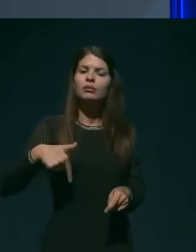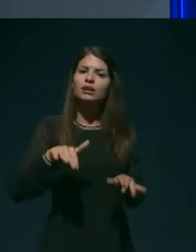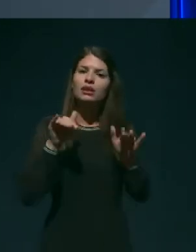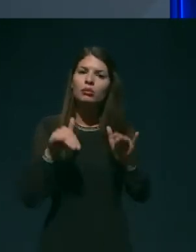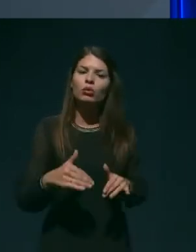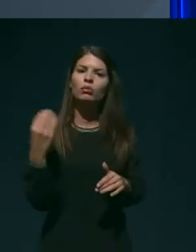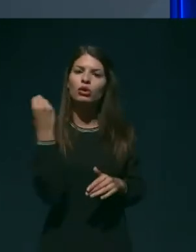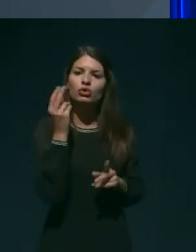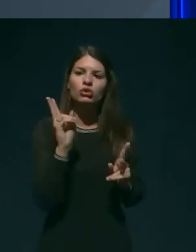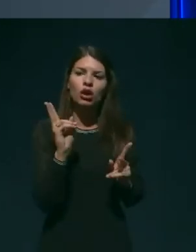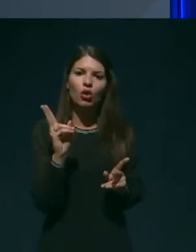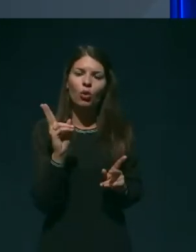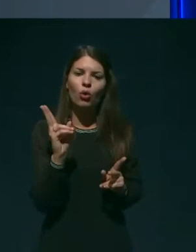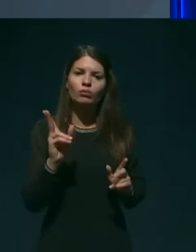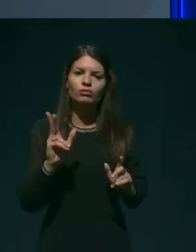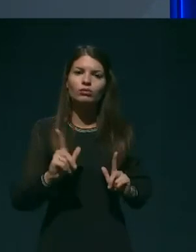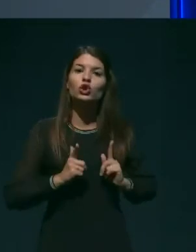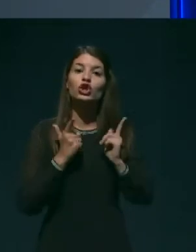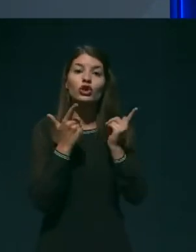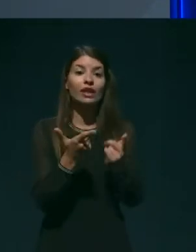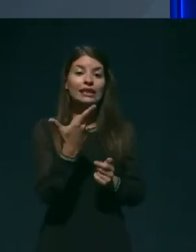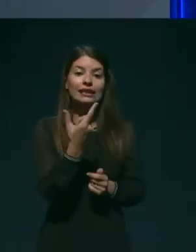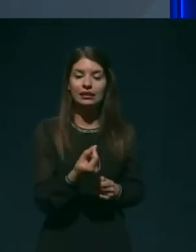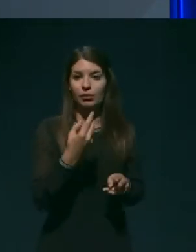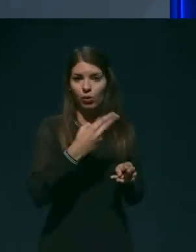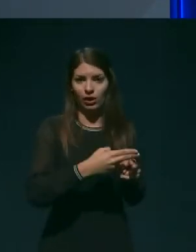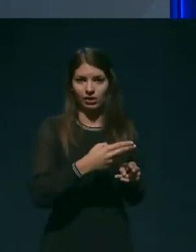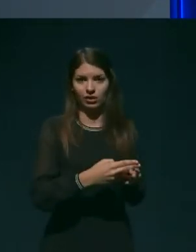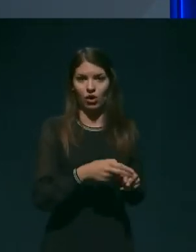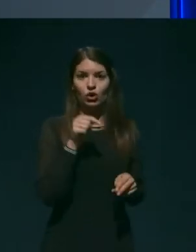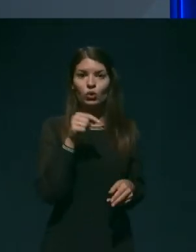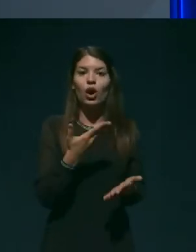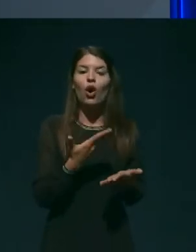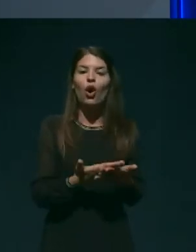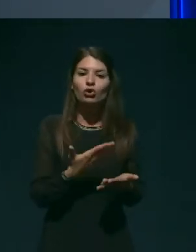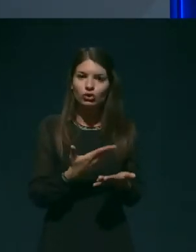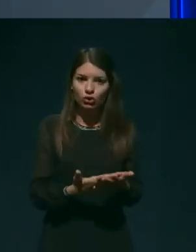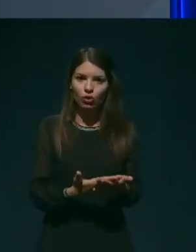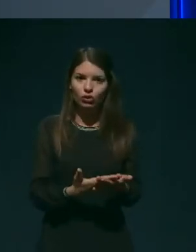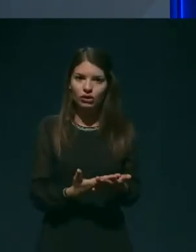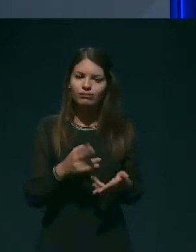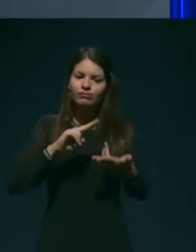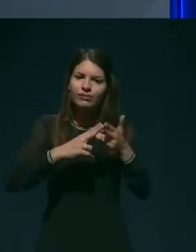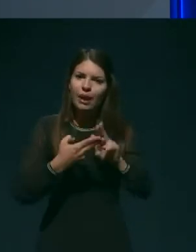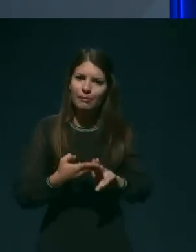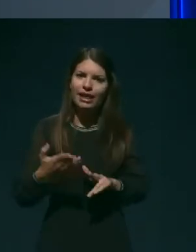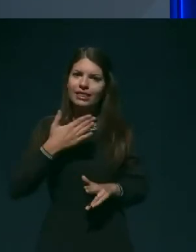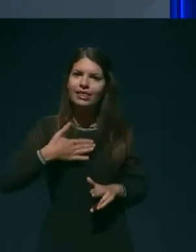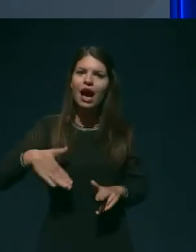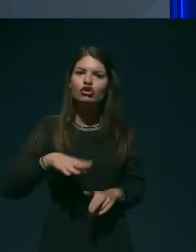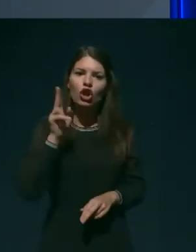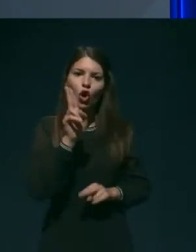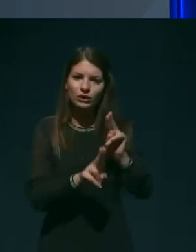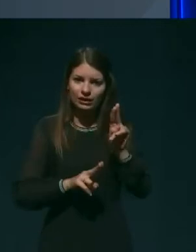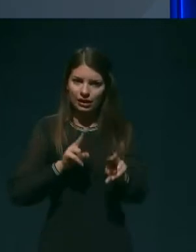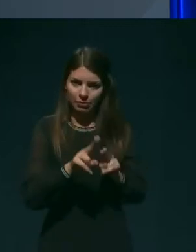živeti. In to je primarno poslanstvo paljativne oskrbe. Paljativna oskrba pomaga